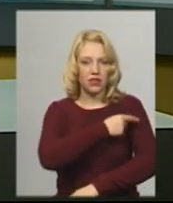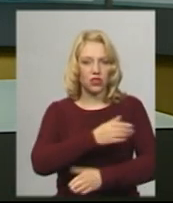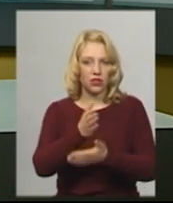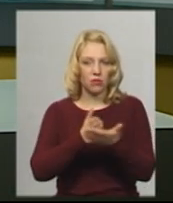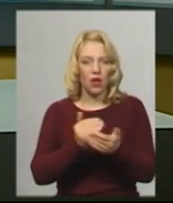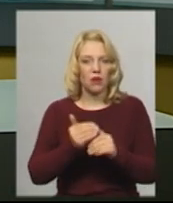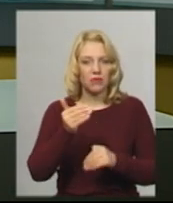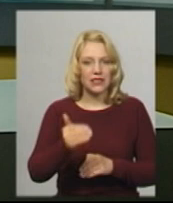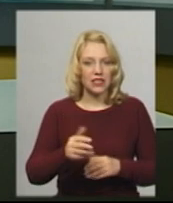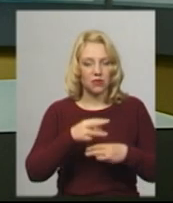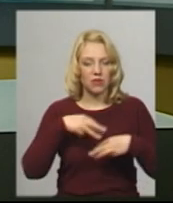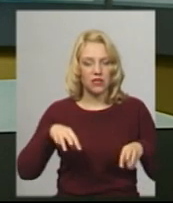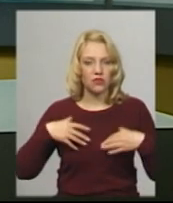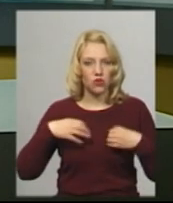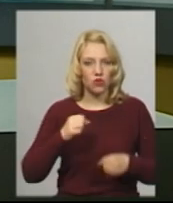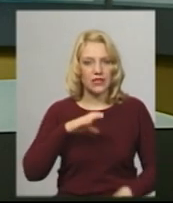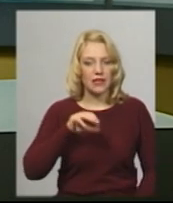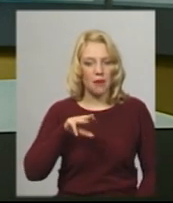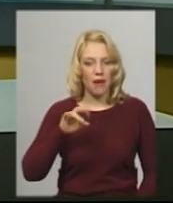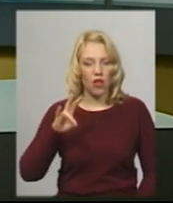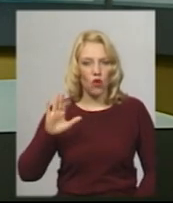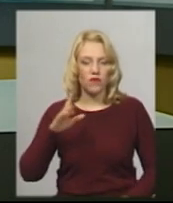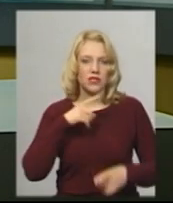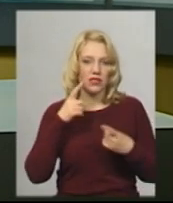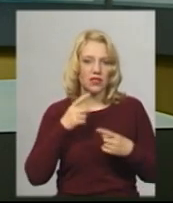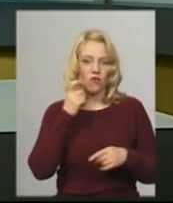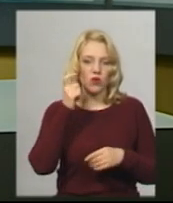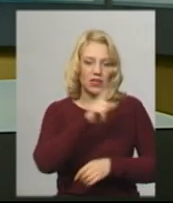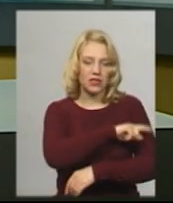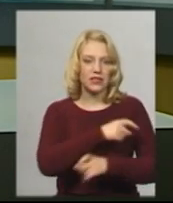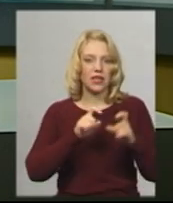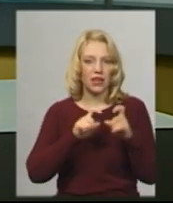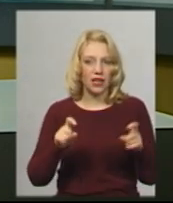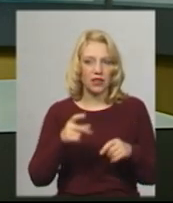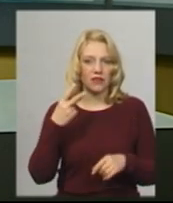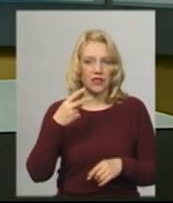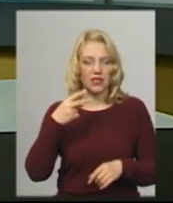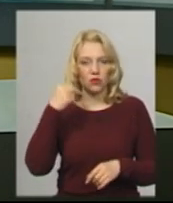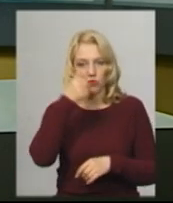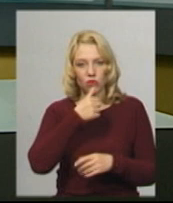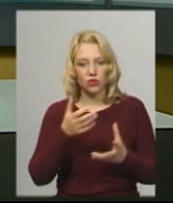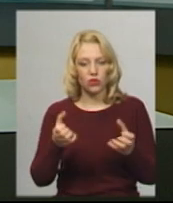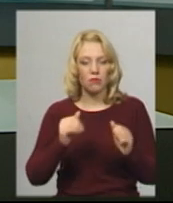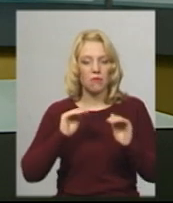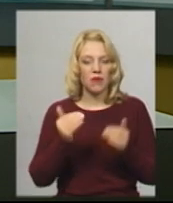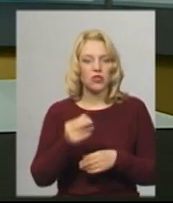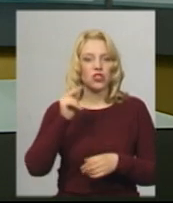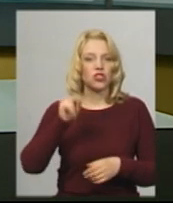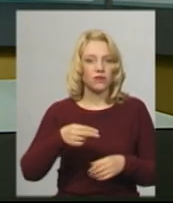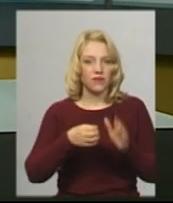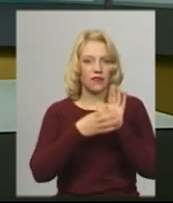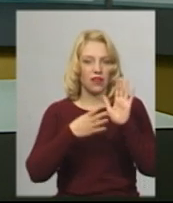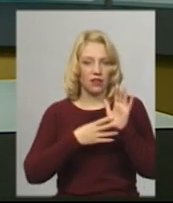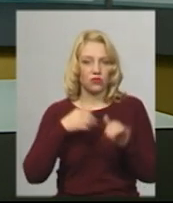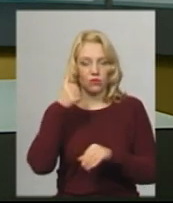Максим Степанов сказав, українські лікарні отримують кошти у 2020 році менше, ніж це було у 2019 році.